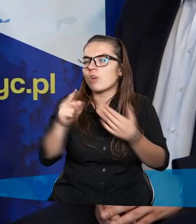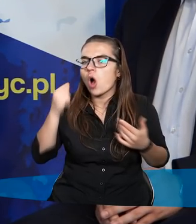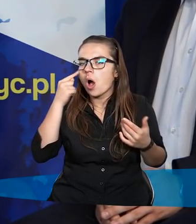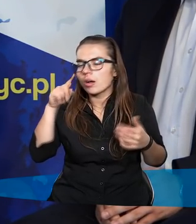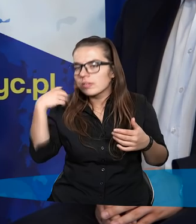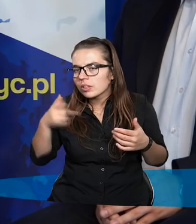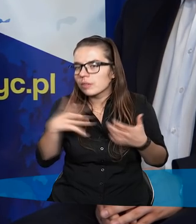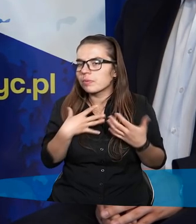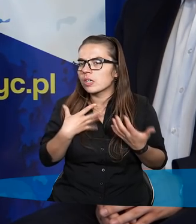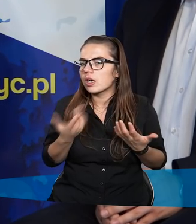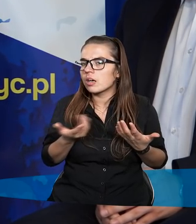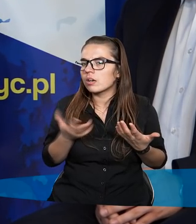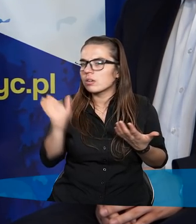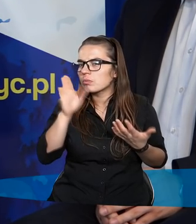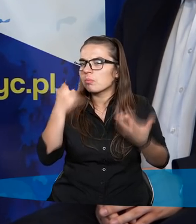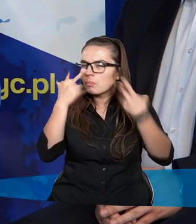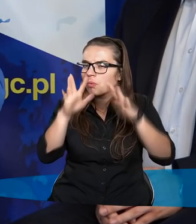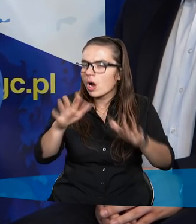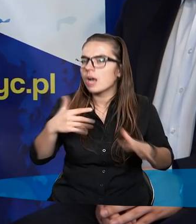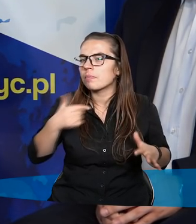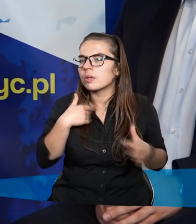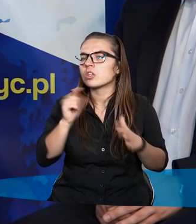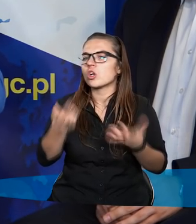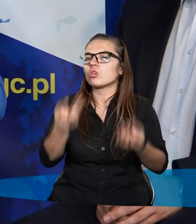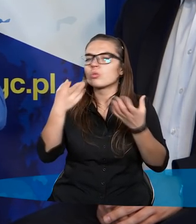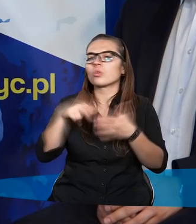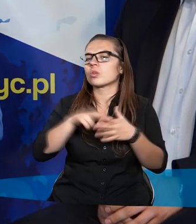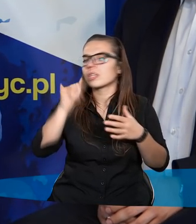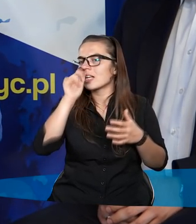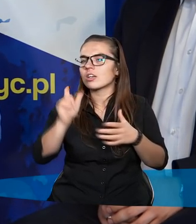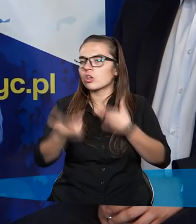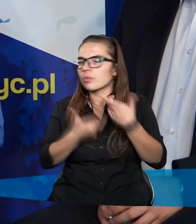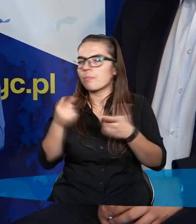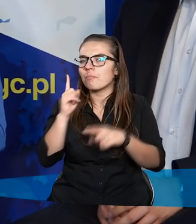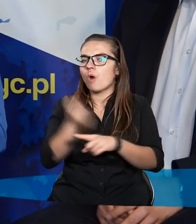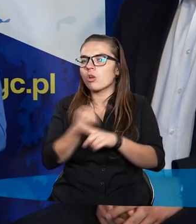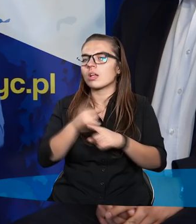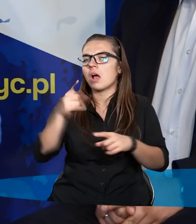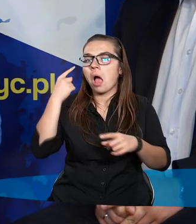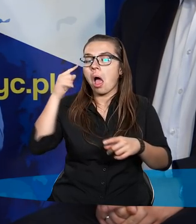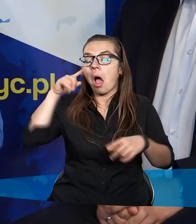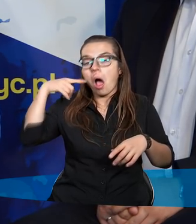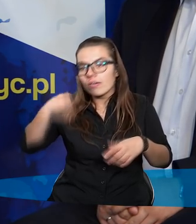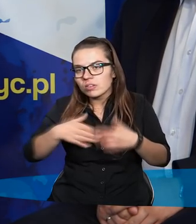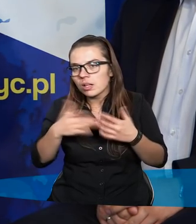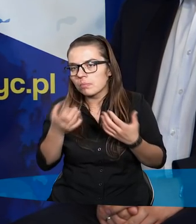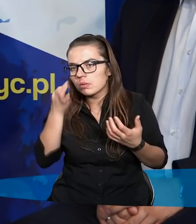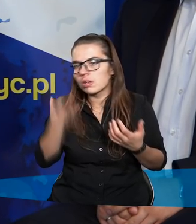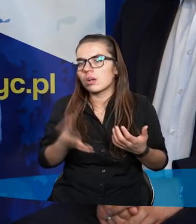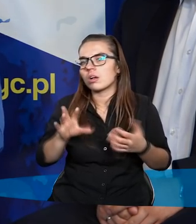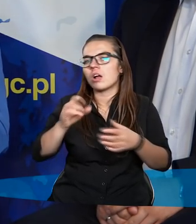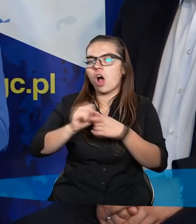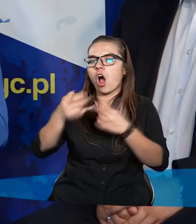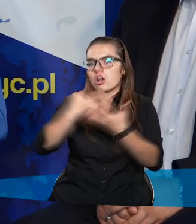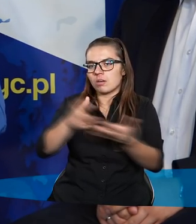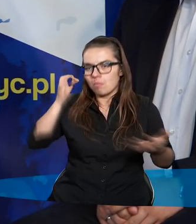poprosiłbym o cud, żeby Pan Bóg pokazał mi jakiś taki cud, że nie da się tego w żaden sposób podrobić i wypadłoby mi oko z czaszki, odbiłoby się od